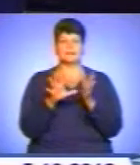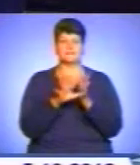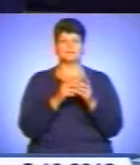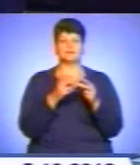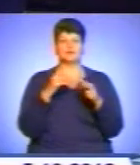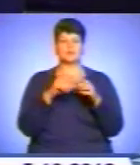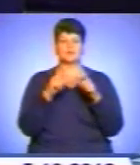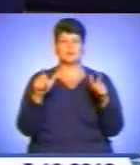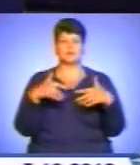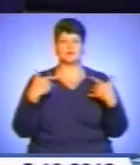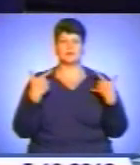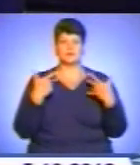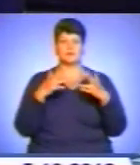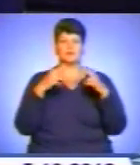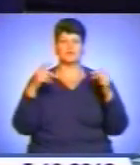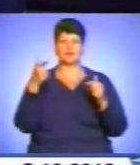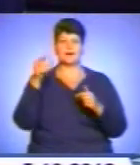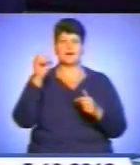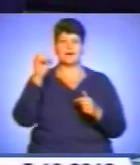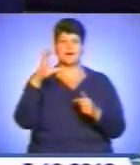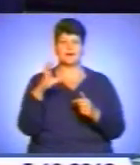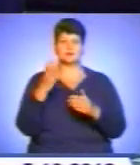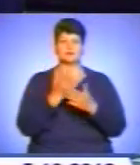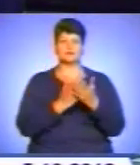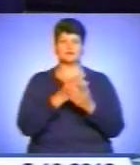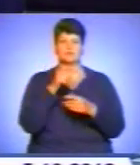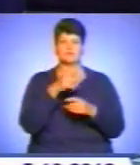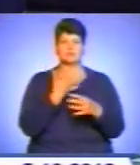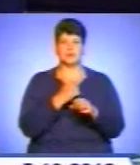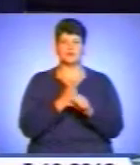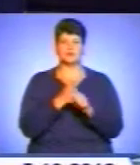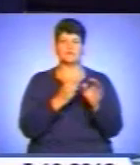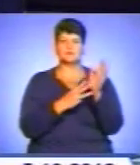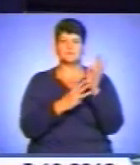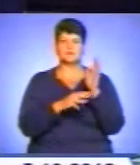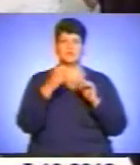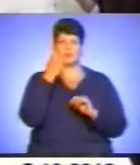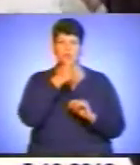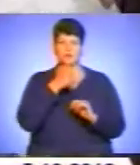Привітав з ним народження і Дніпровську ГЕС, адже на службі вона вже 80 років.